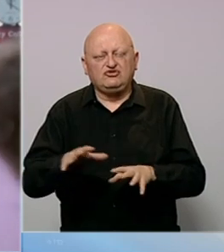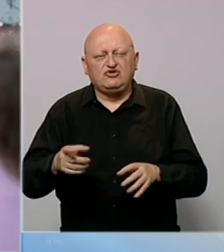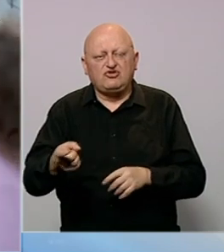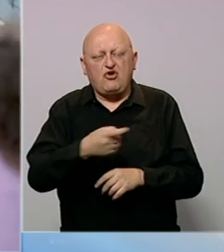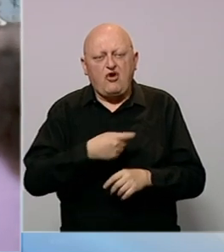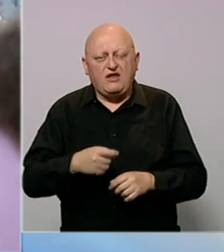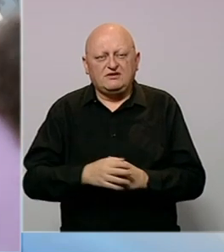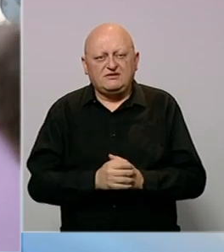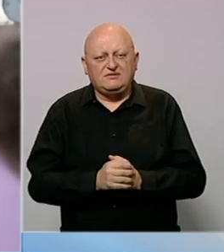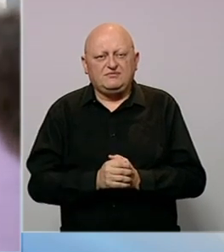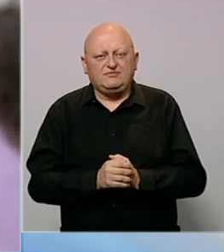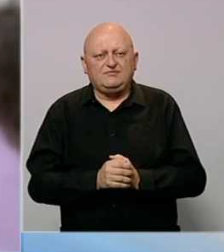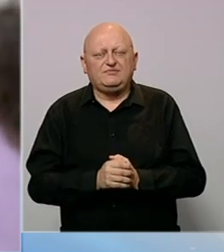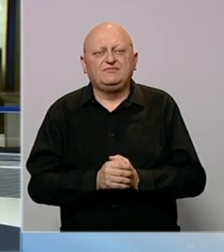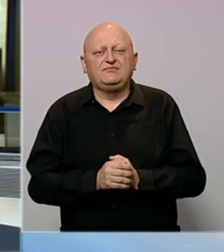koaliciji.